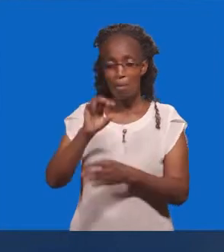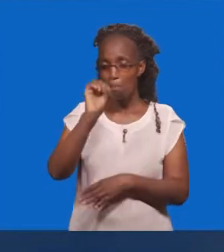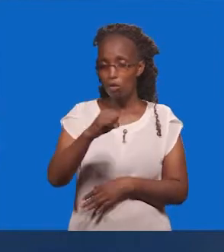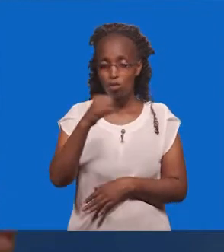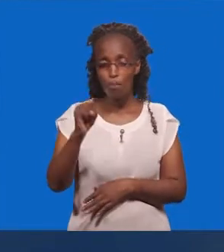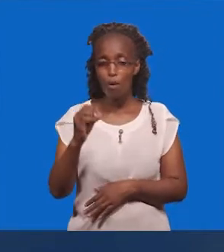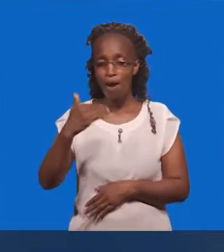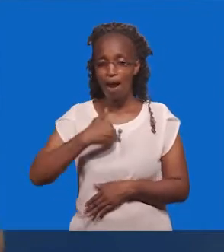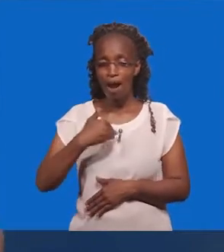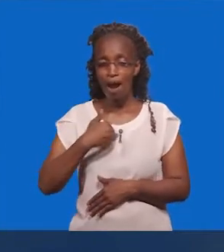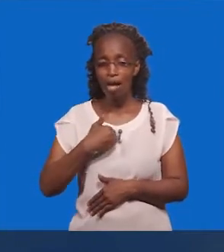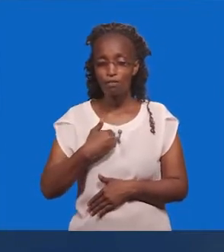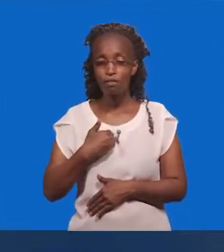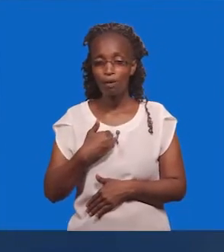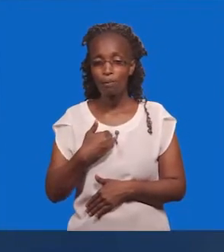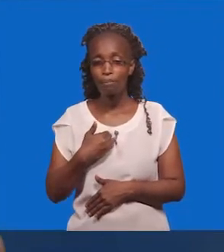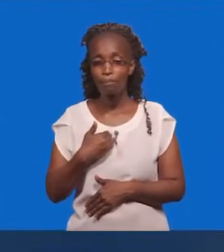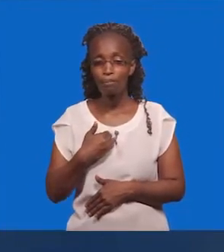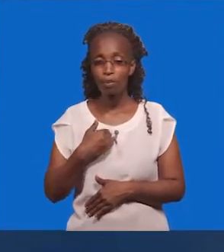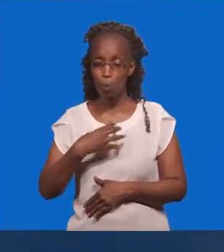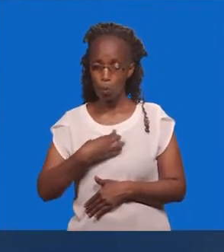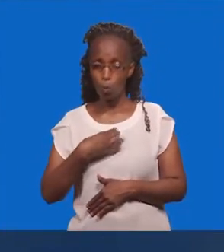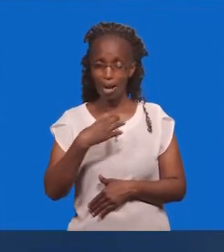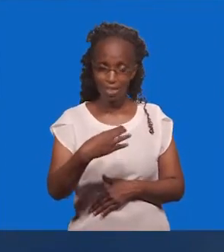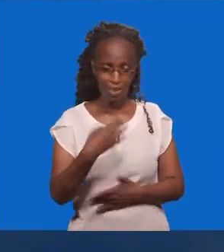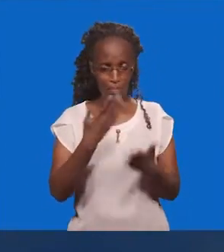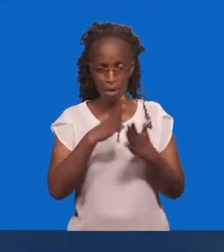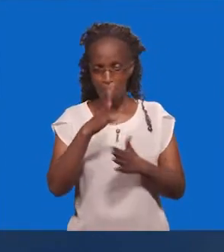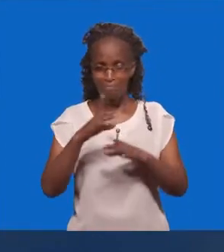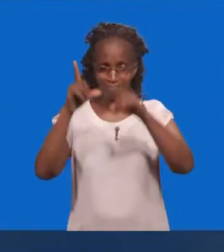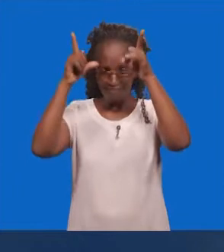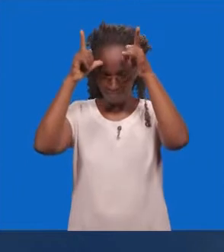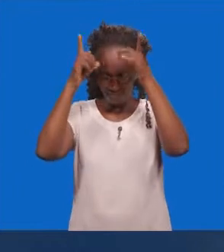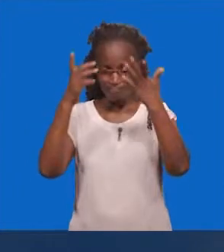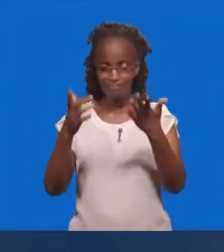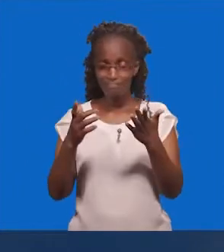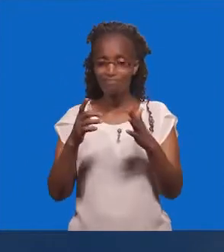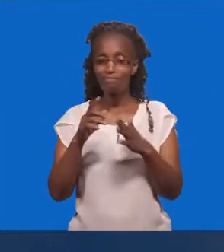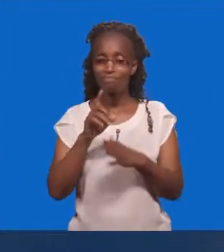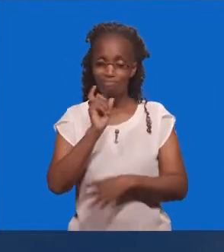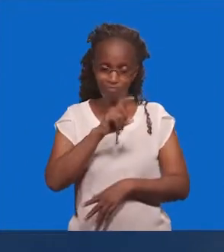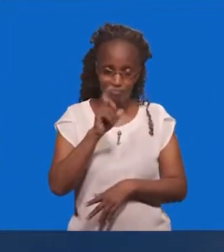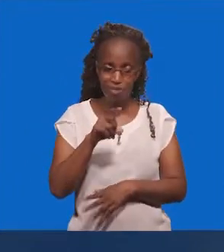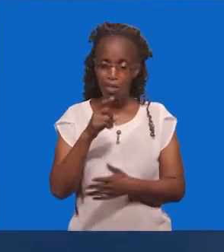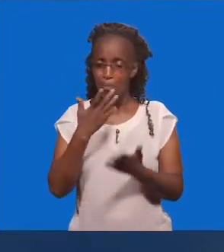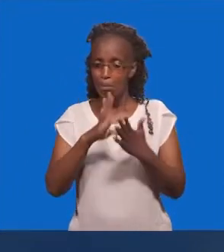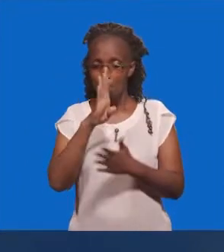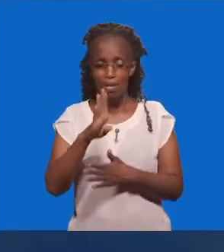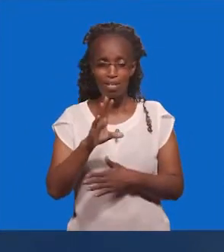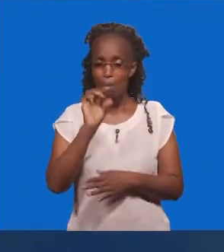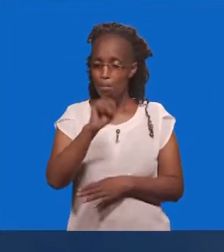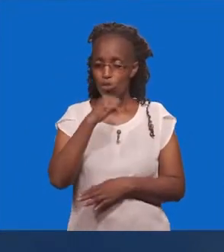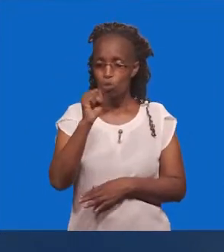Tuangalia Ivi Tuone Mali Ni Ya Ngombe Ya Mbuzi Ya Kuku Akuta Weza Kuinuka Mtu Hapa